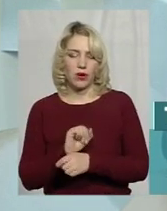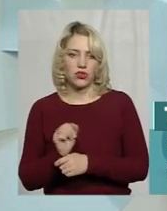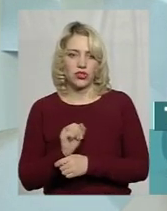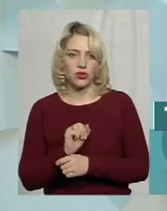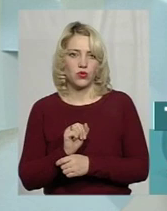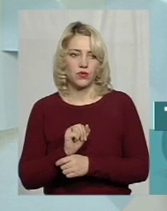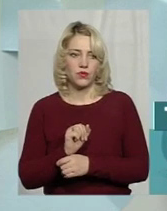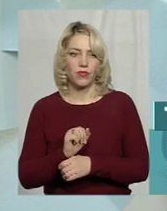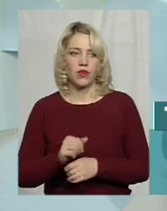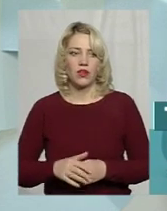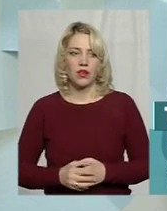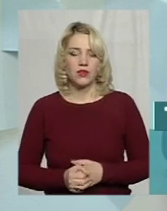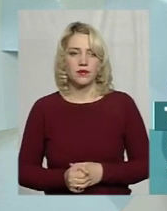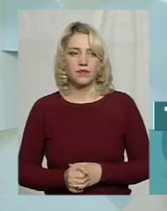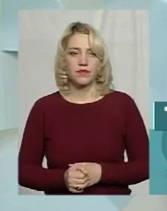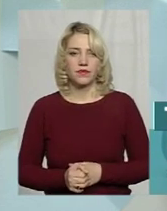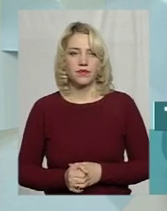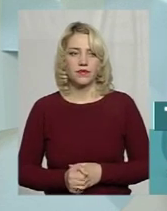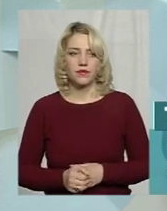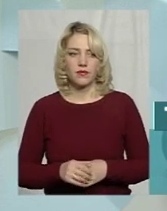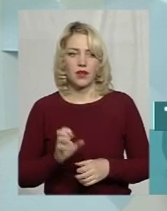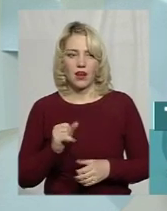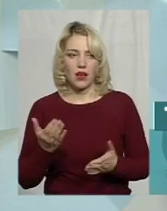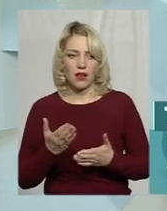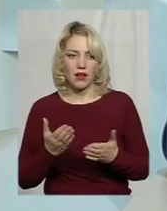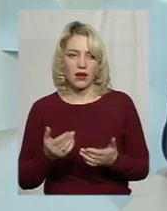яка відповідала... Там одна умова була, євро-пять відповідала